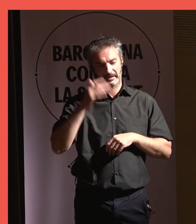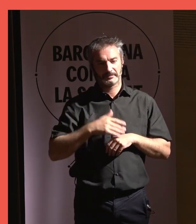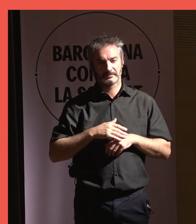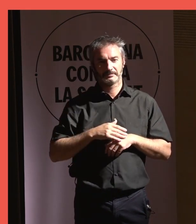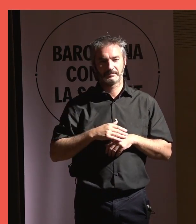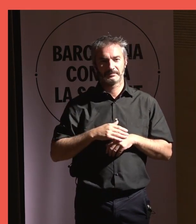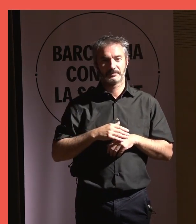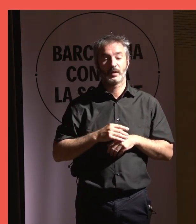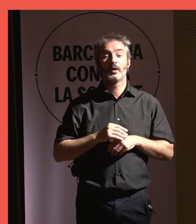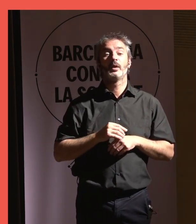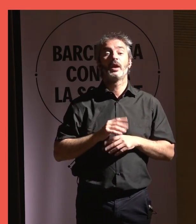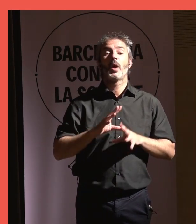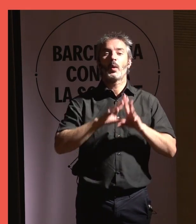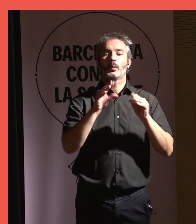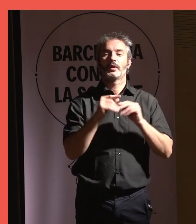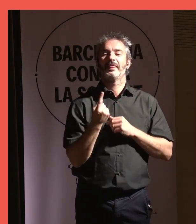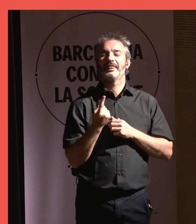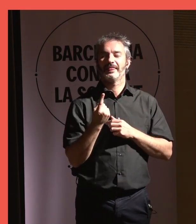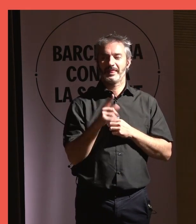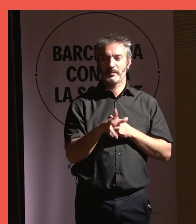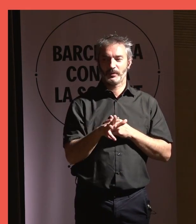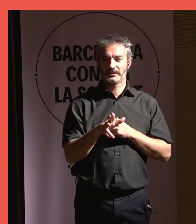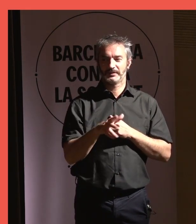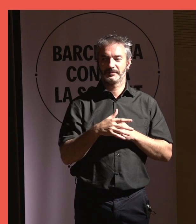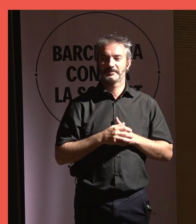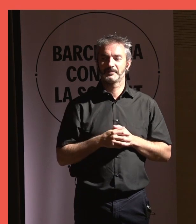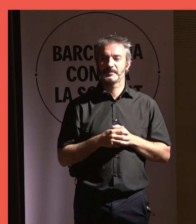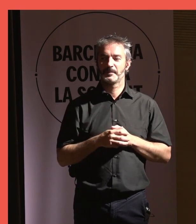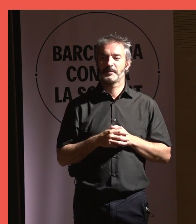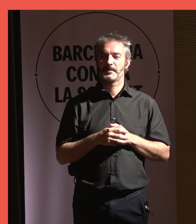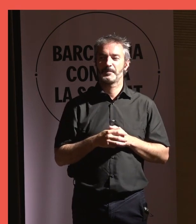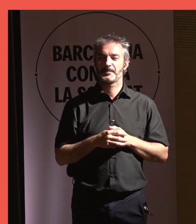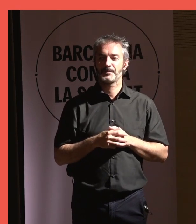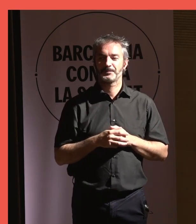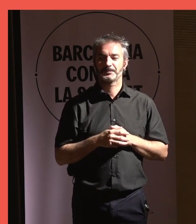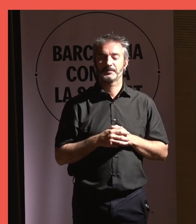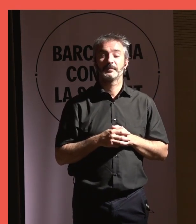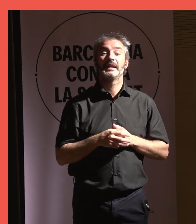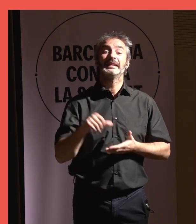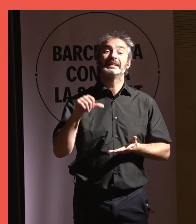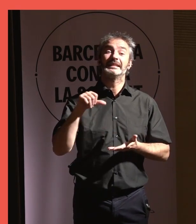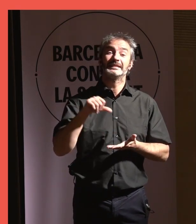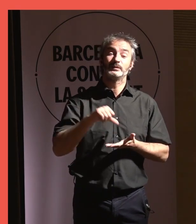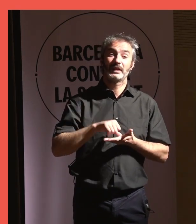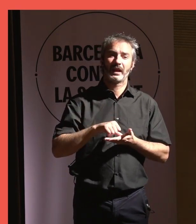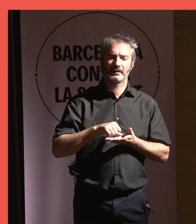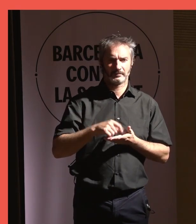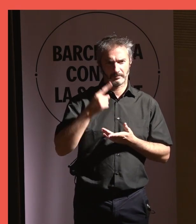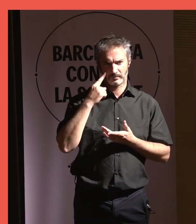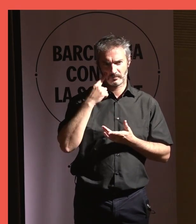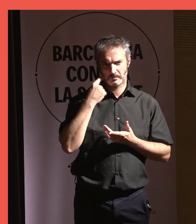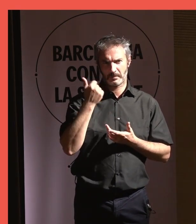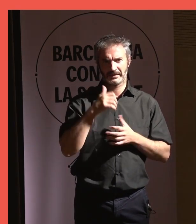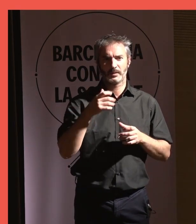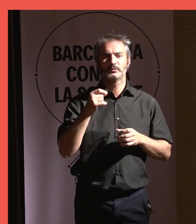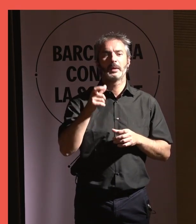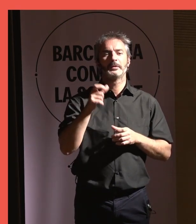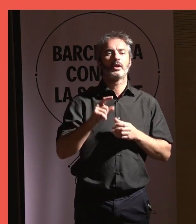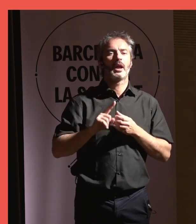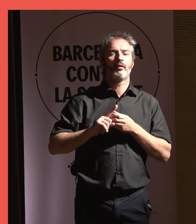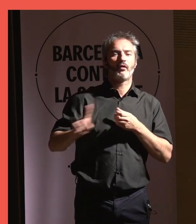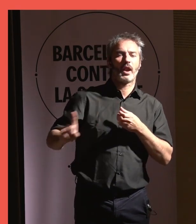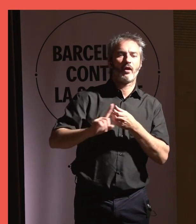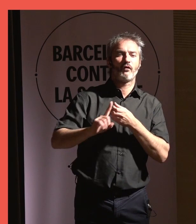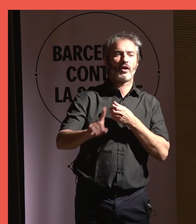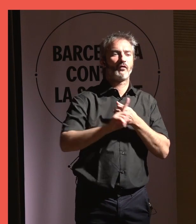No, perdó, punt 18. Gràcies. Em repetia. Les ciutats tenen tendència a excloure persones perquè l